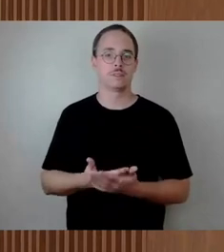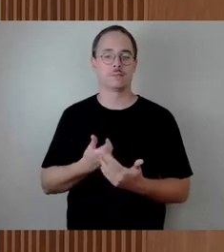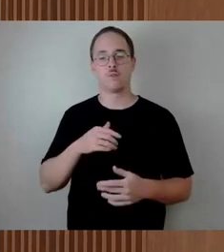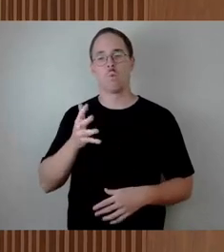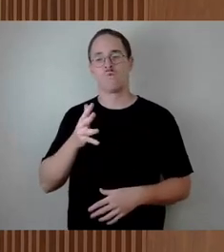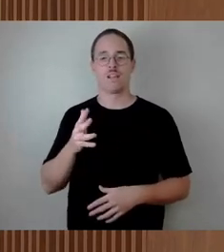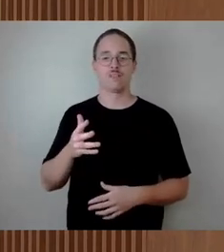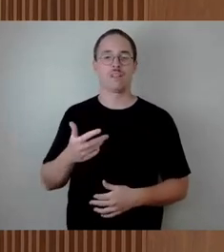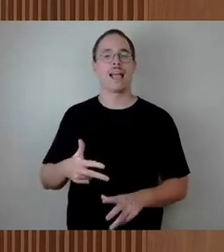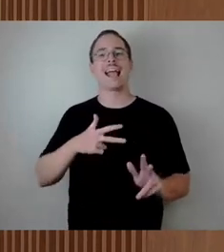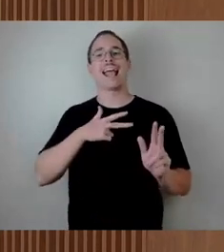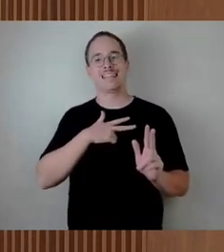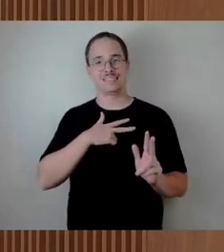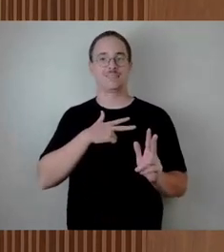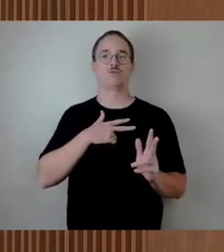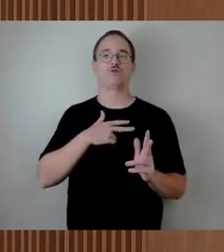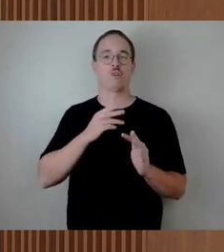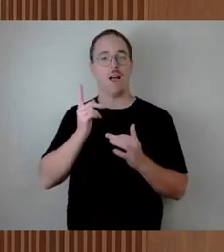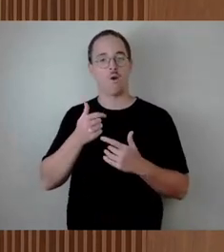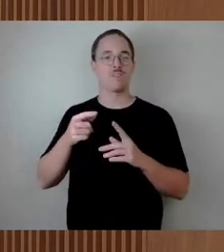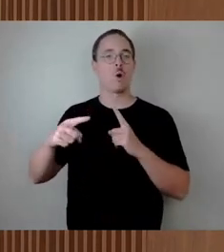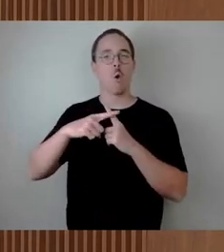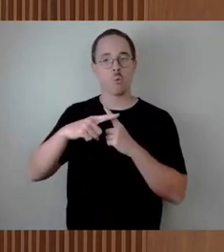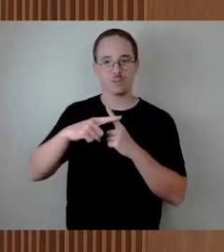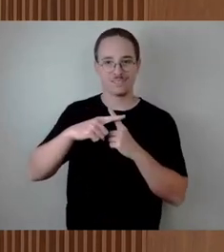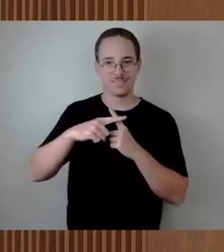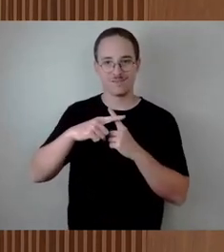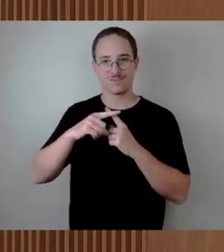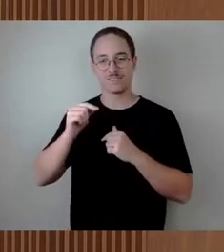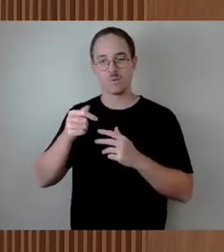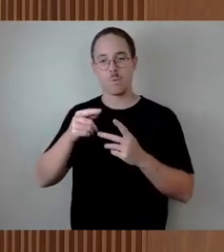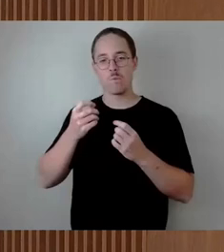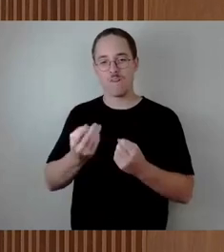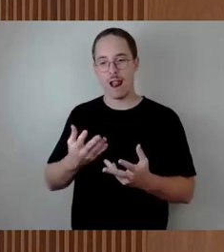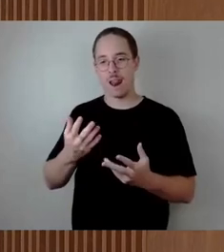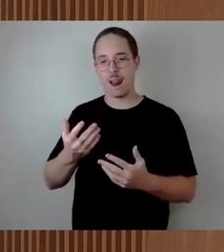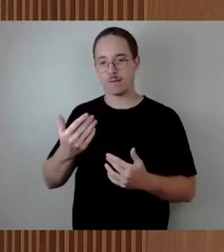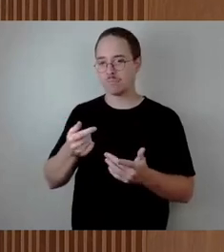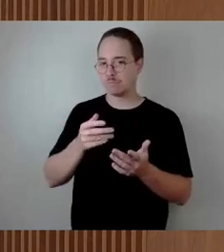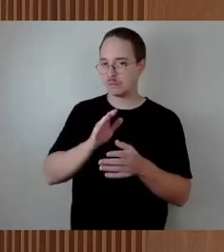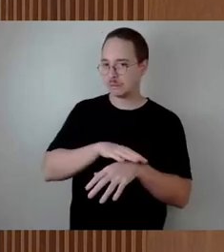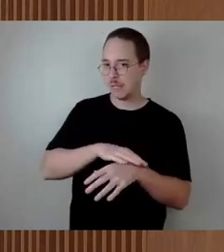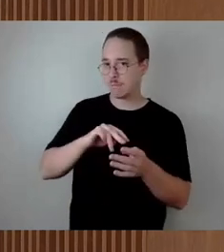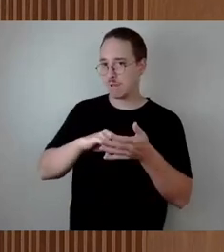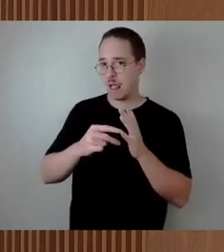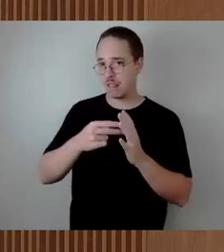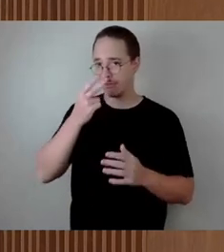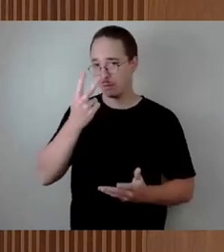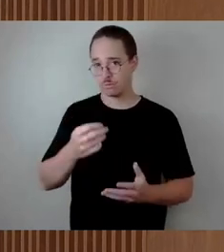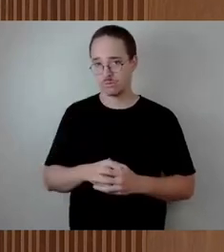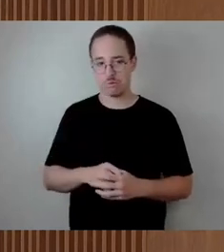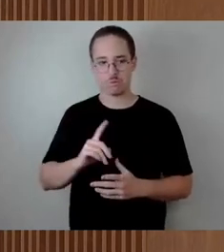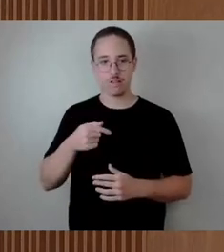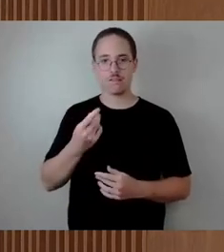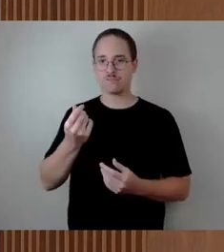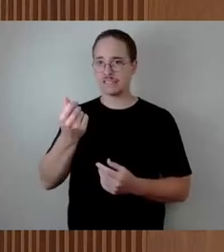realistisch-optimistischen Fall interessieren. Und dann die Frage, ist die Finanzierung abgesichert oder wie wird sie abgesichert